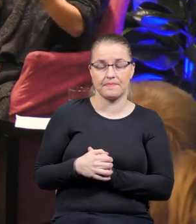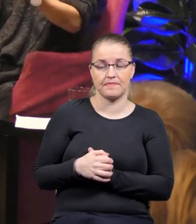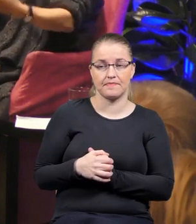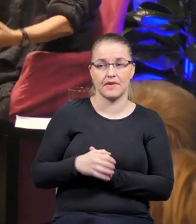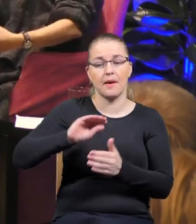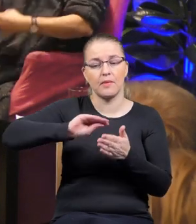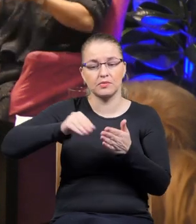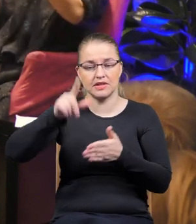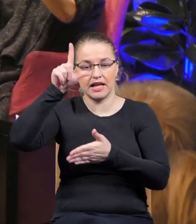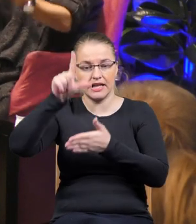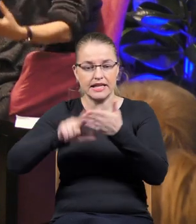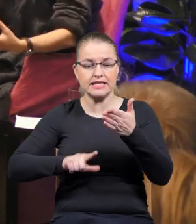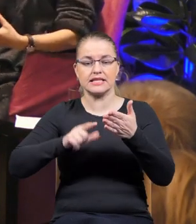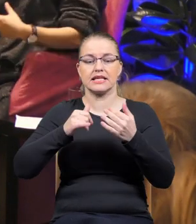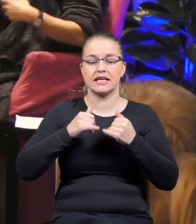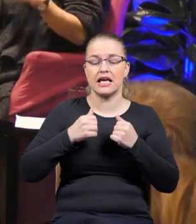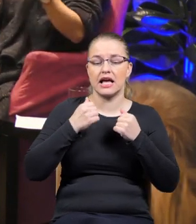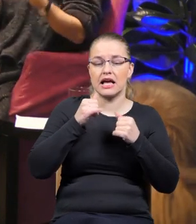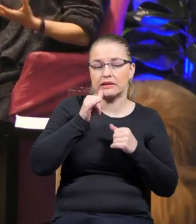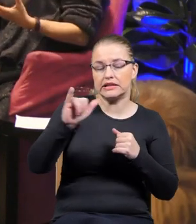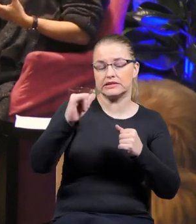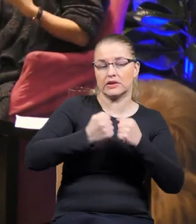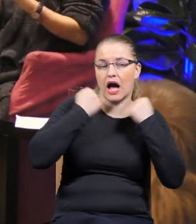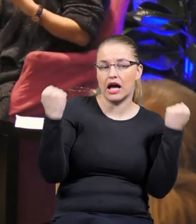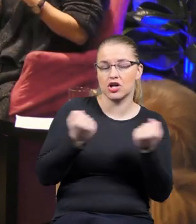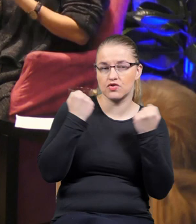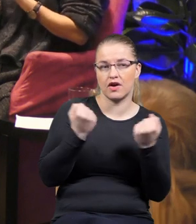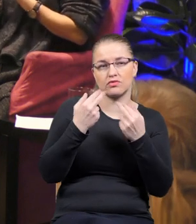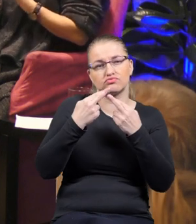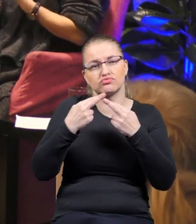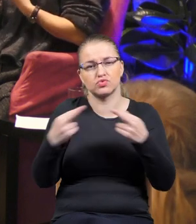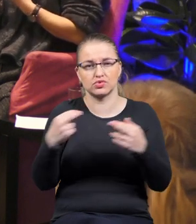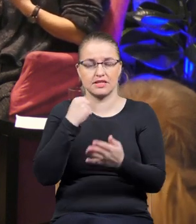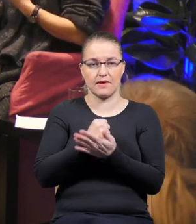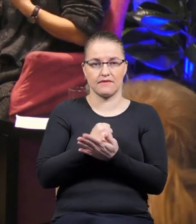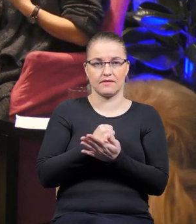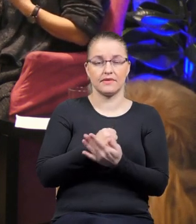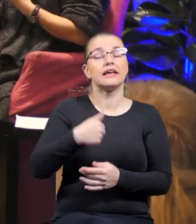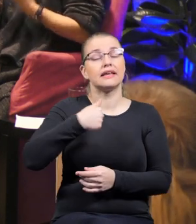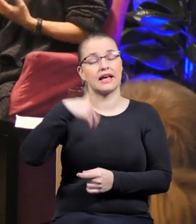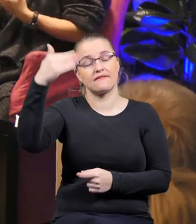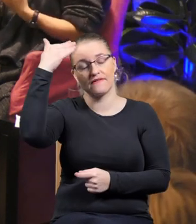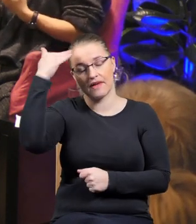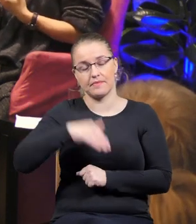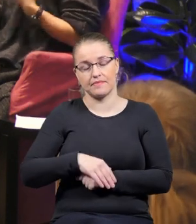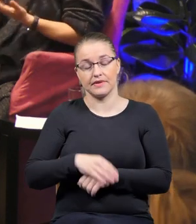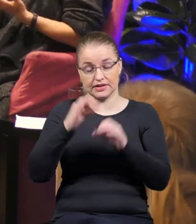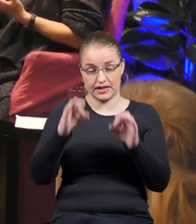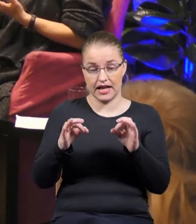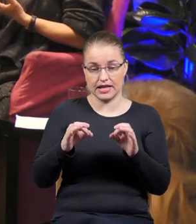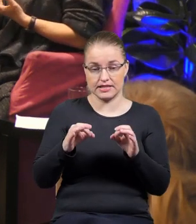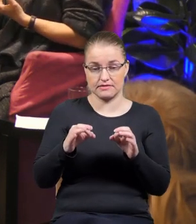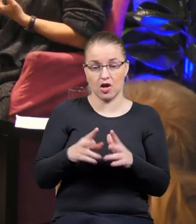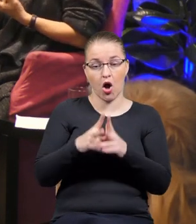podpisywania listów, angażowania się w jakieś... I ja sobie zdaję sprawę z tego, że w dzisiejszych czasach to jest